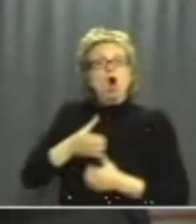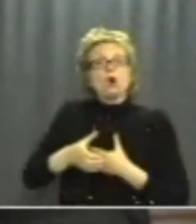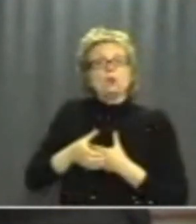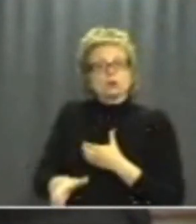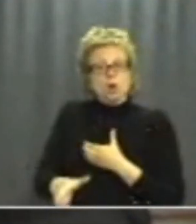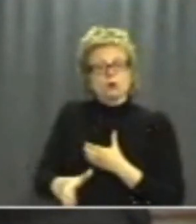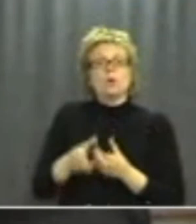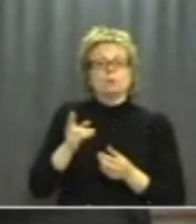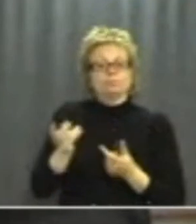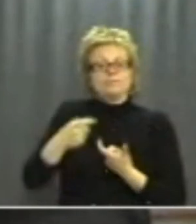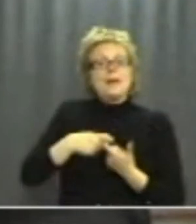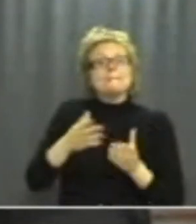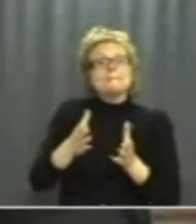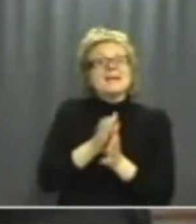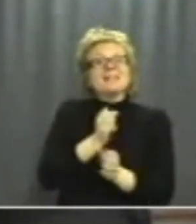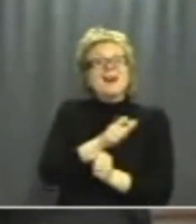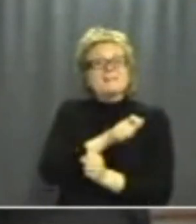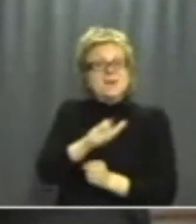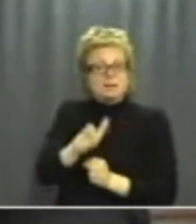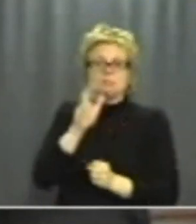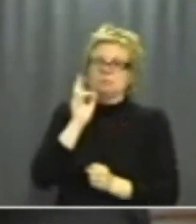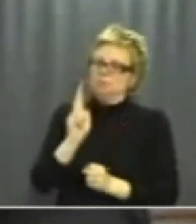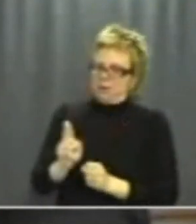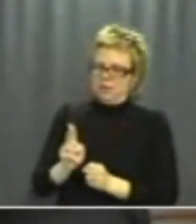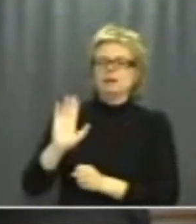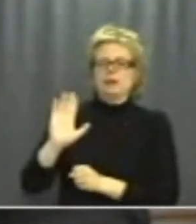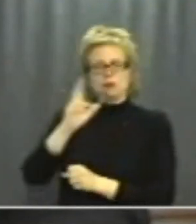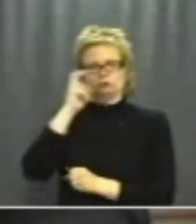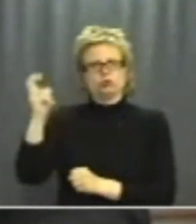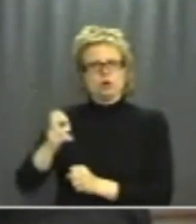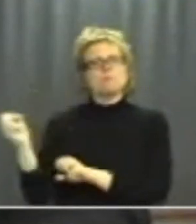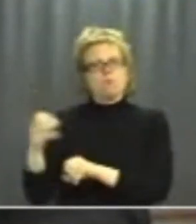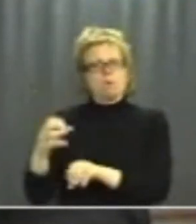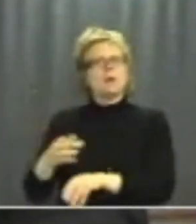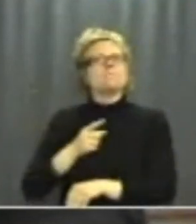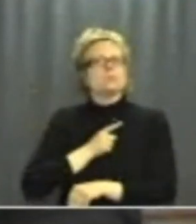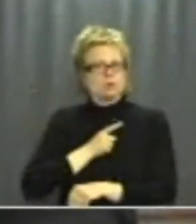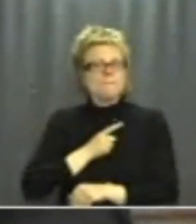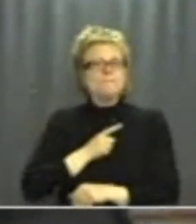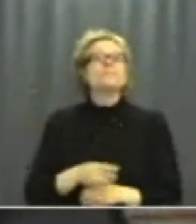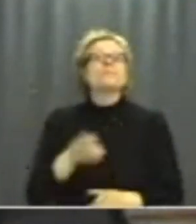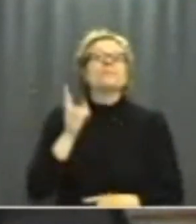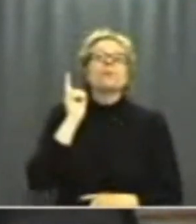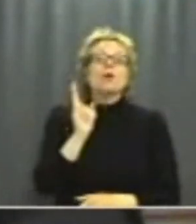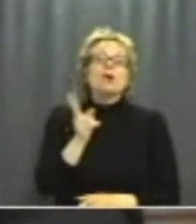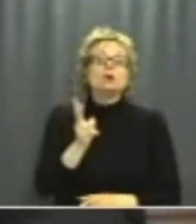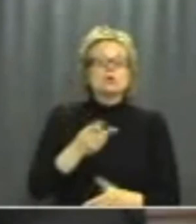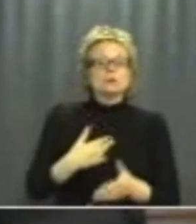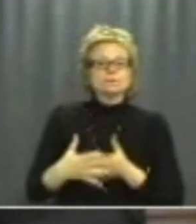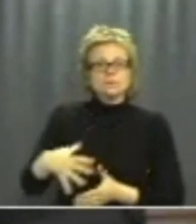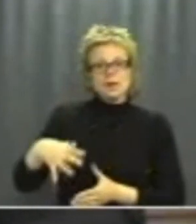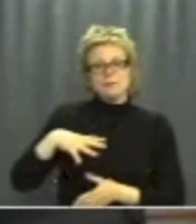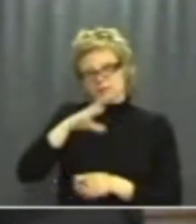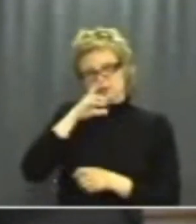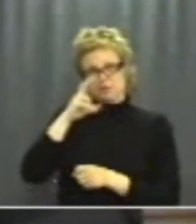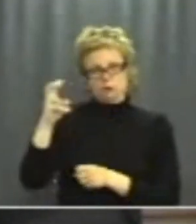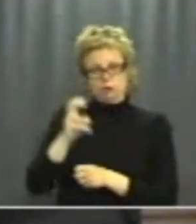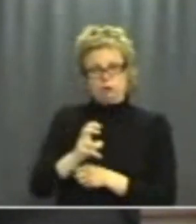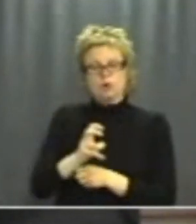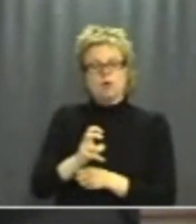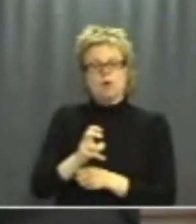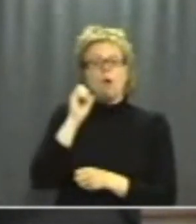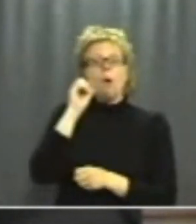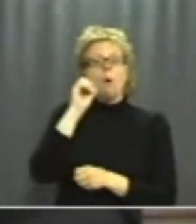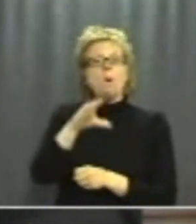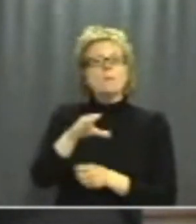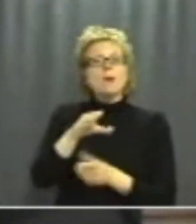med medarbetarens syn en starkt bidragande orsak. Utan tvekan sen så har det en arbetsgivarsyn också som gör att är det så att